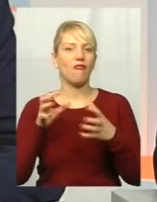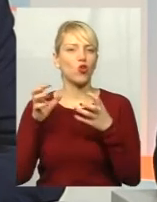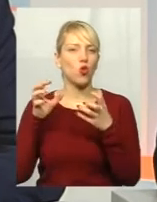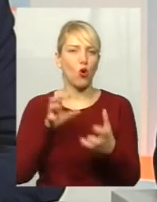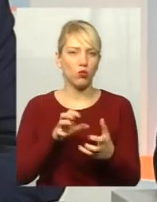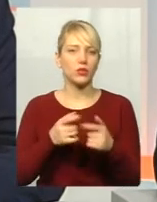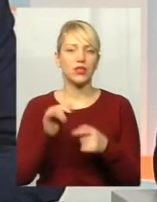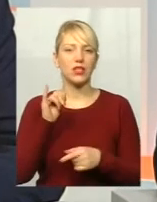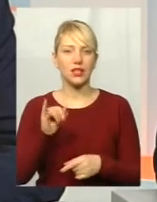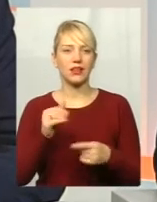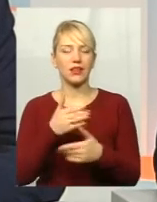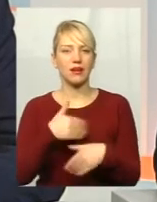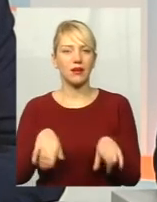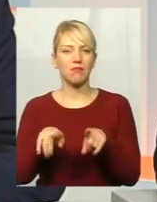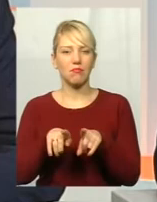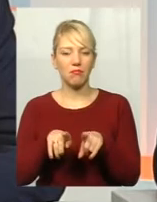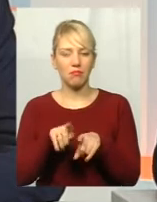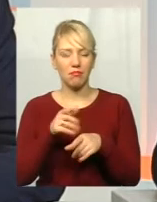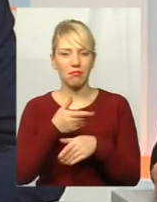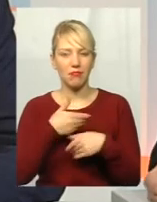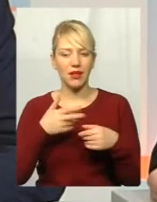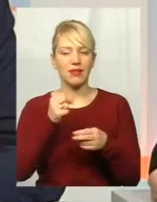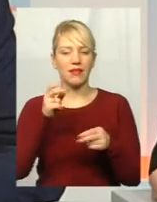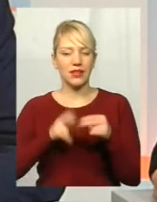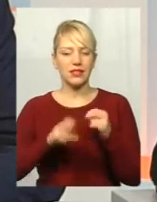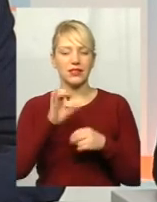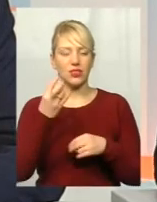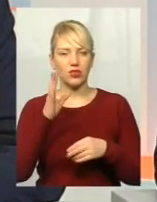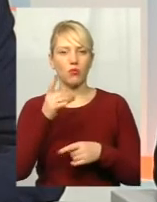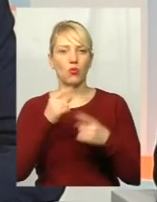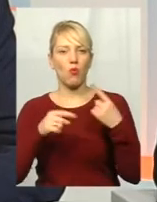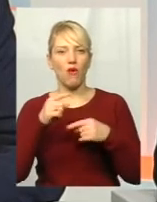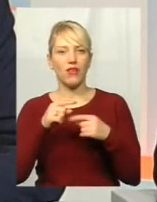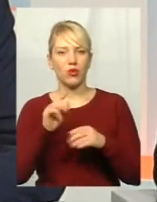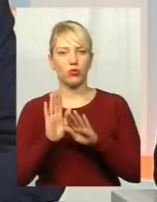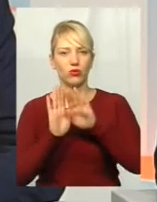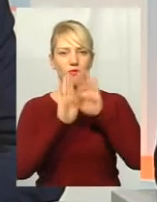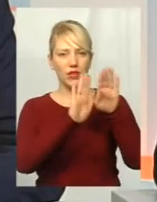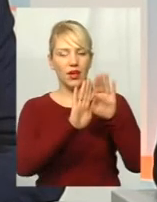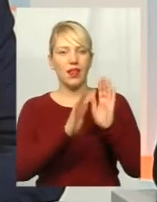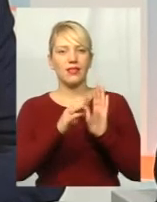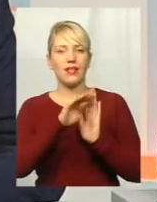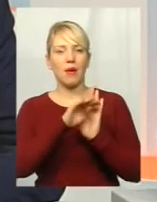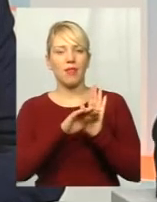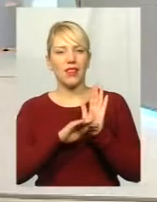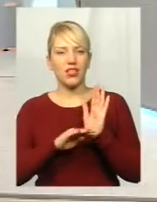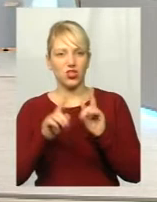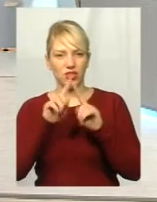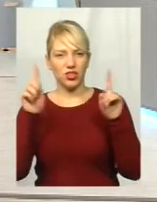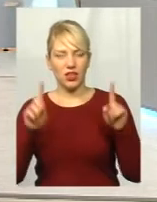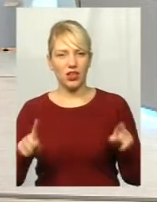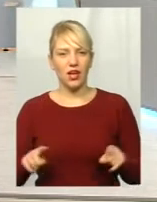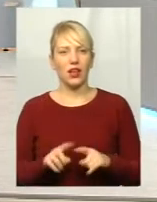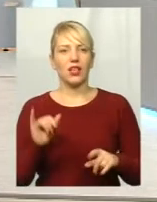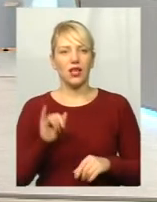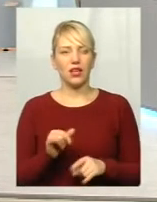ми плануємо на кінець січня повернути ці таблички. Ну і слід за цим, коли вже запрацює GPS-навігація, коли вже будуть затвердження